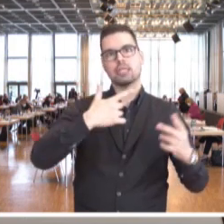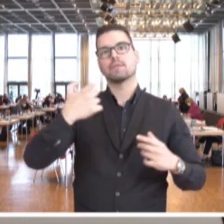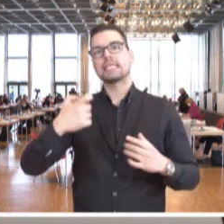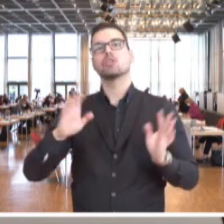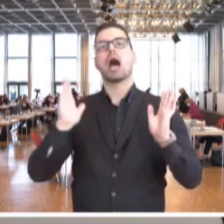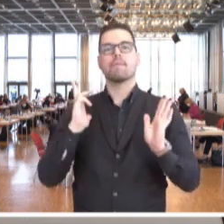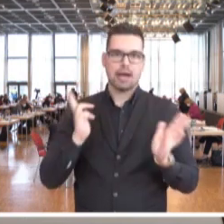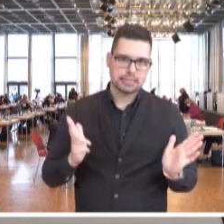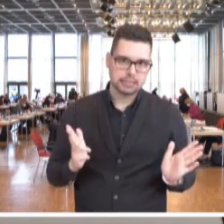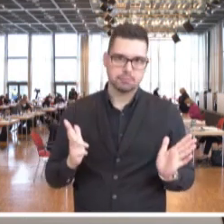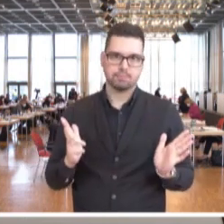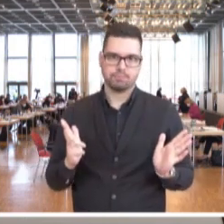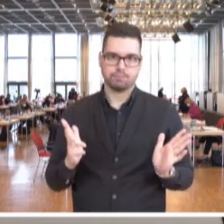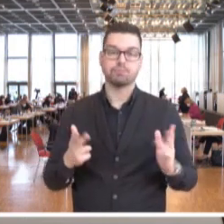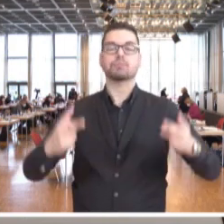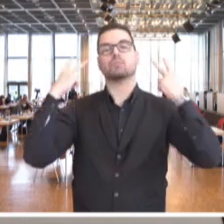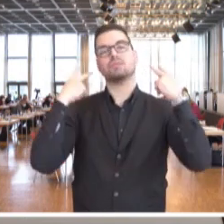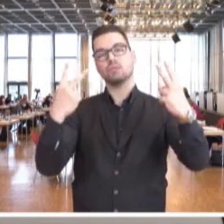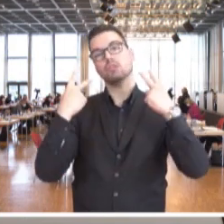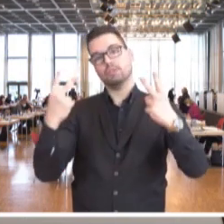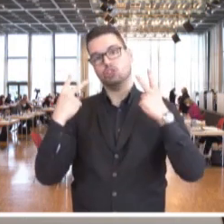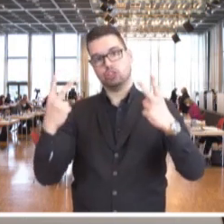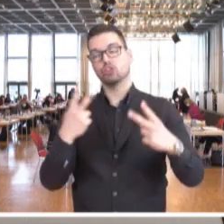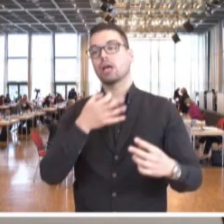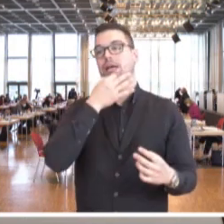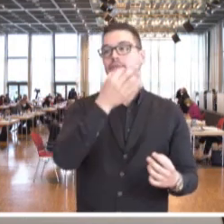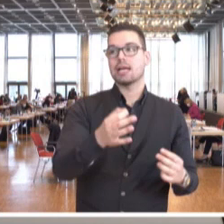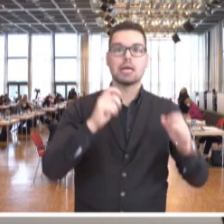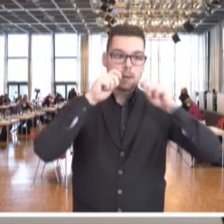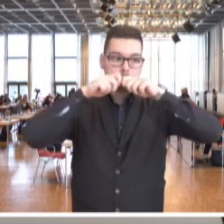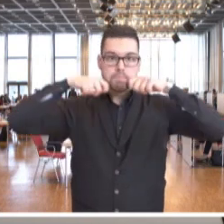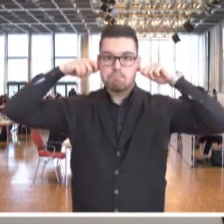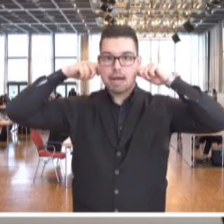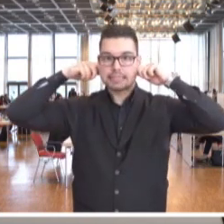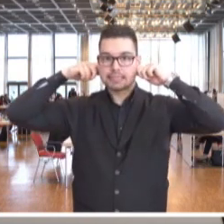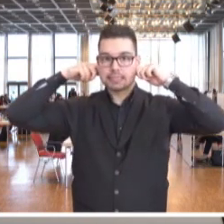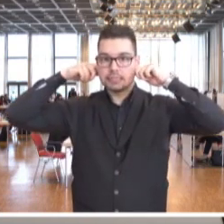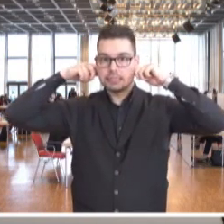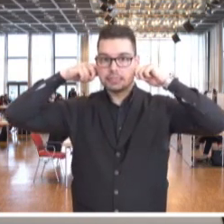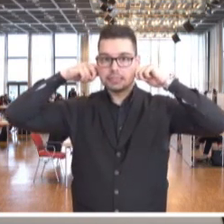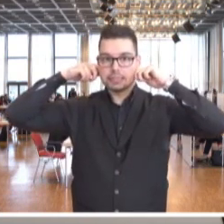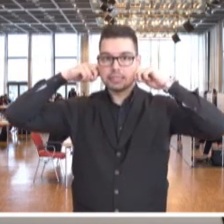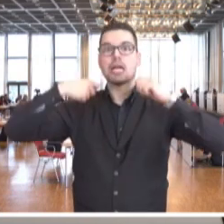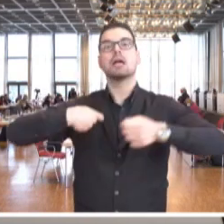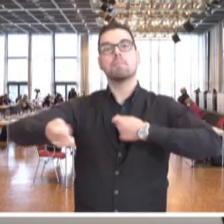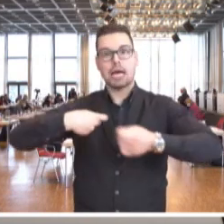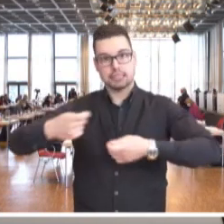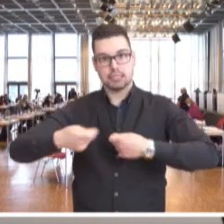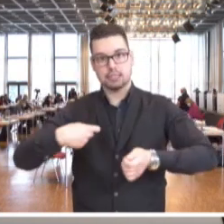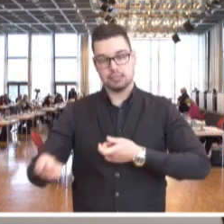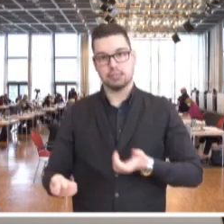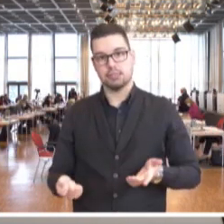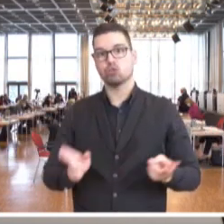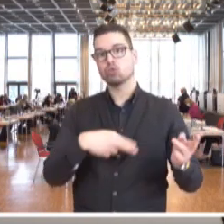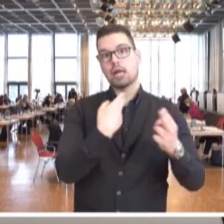Von daher wichtig ist, denke ich, dass auch die Frage der Masken, des Maskentragens im Einzelhandel, wir haben ja schon